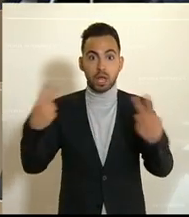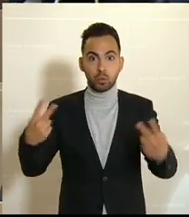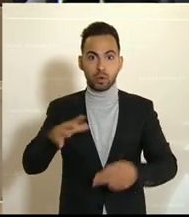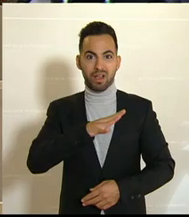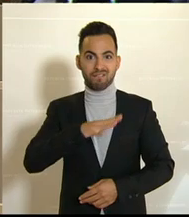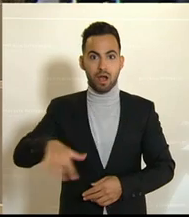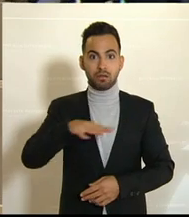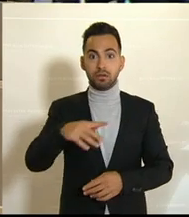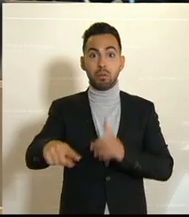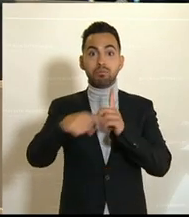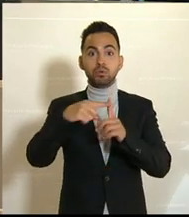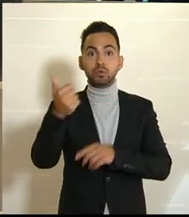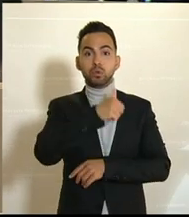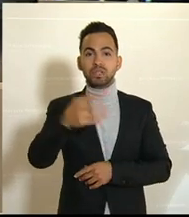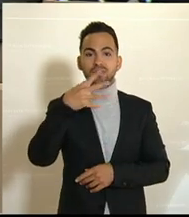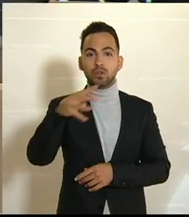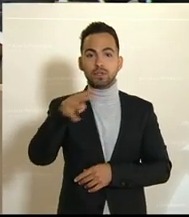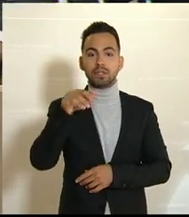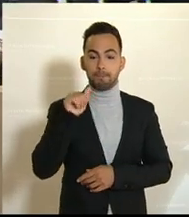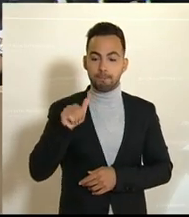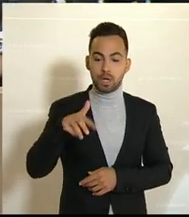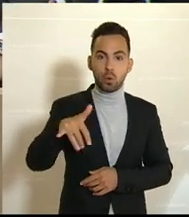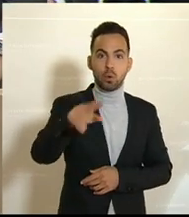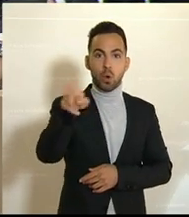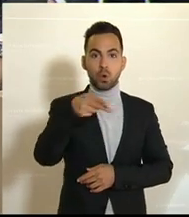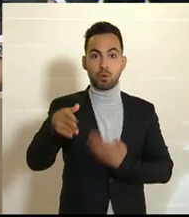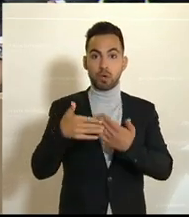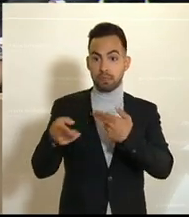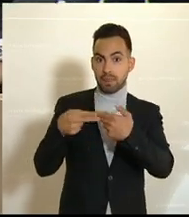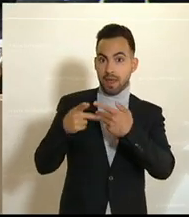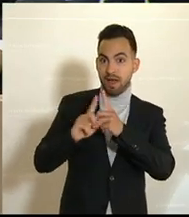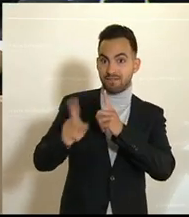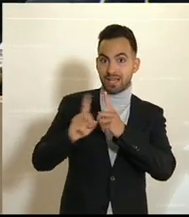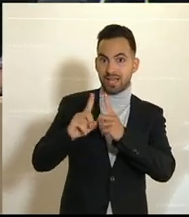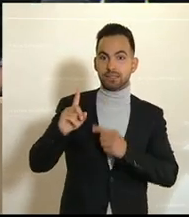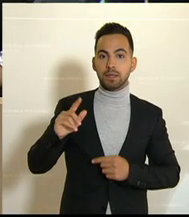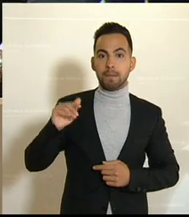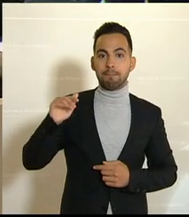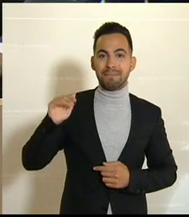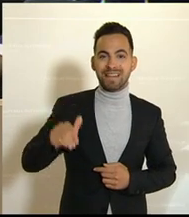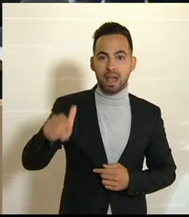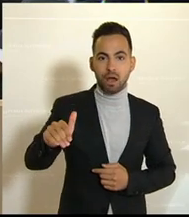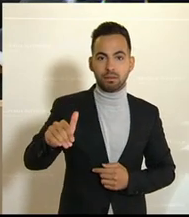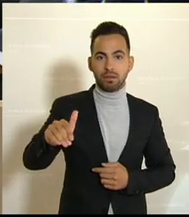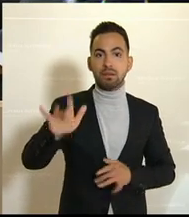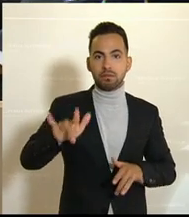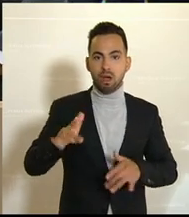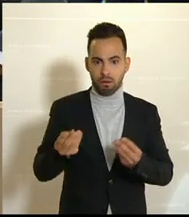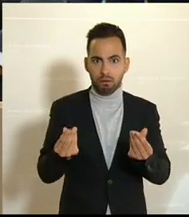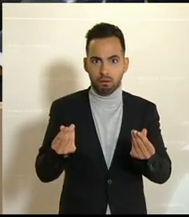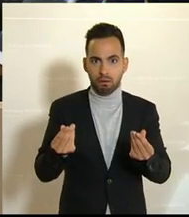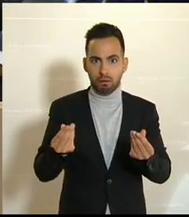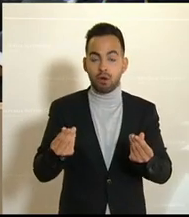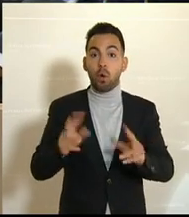144 Millionen Euro. Zum Beispiel für die Nahverkehrsmilliarde. Und das Budget für Umwelt,